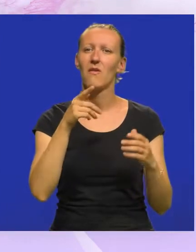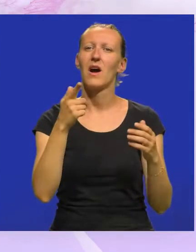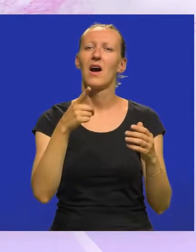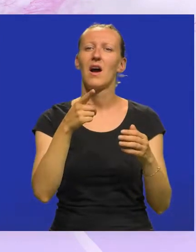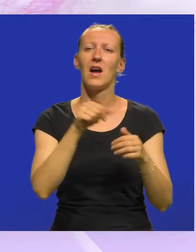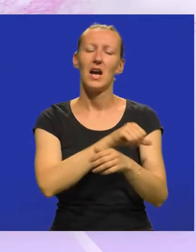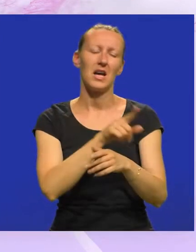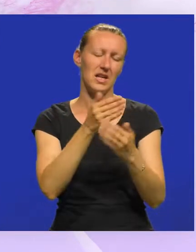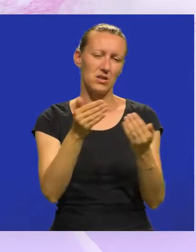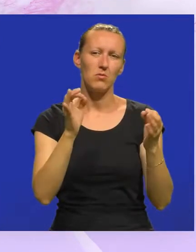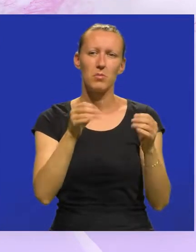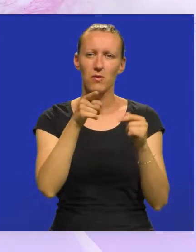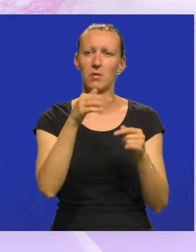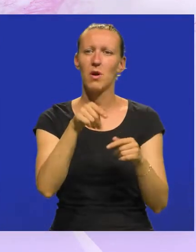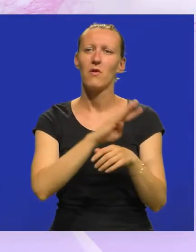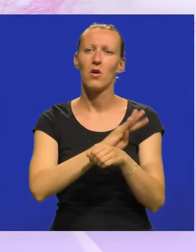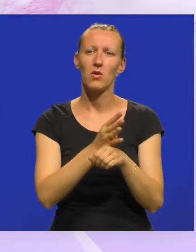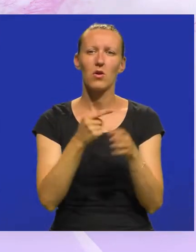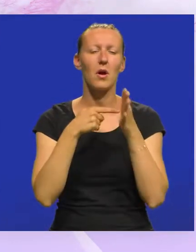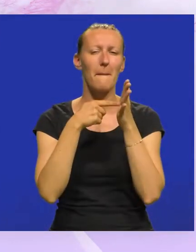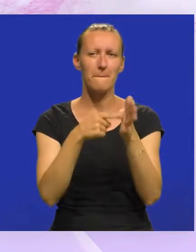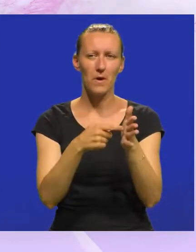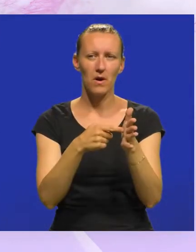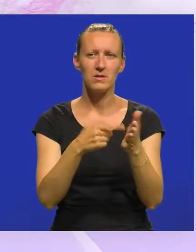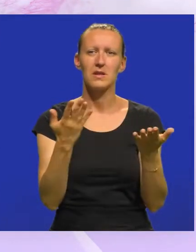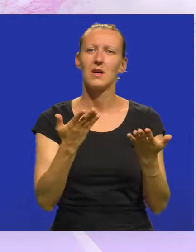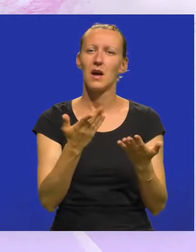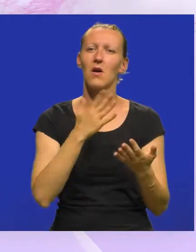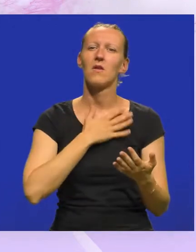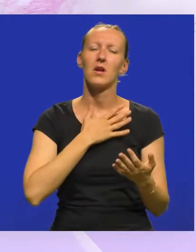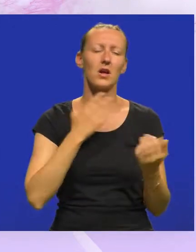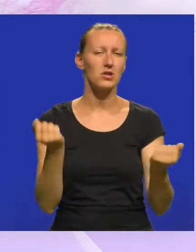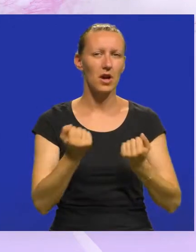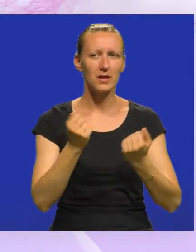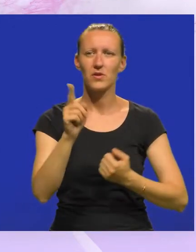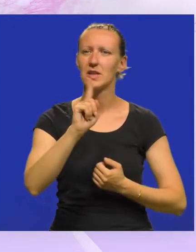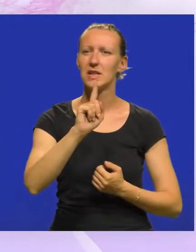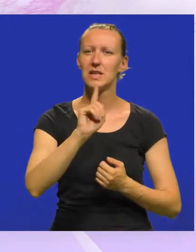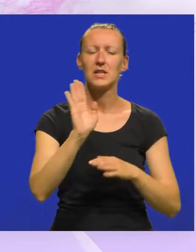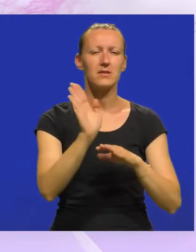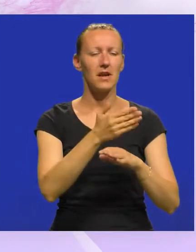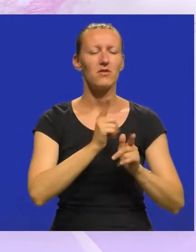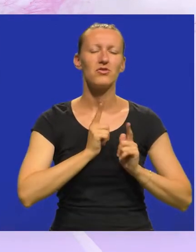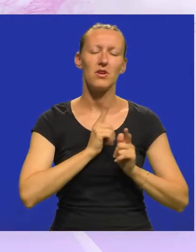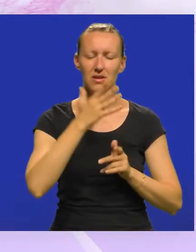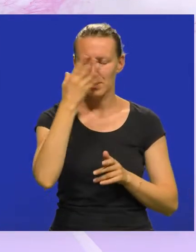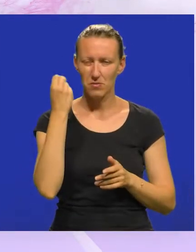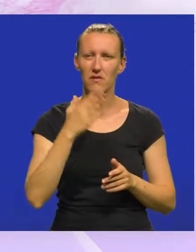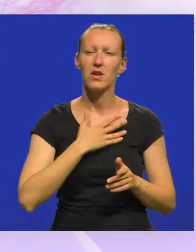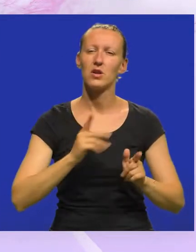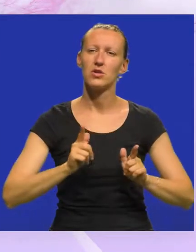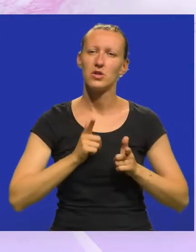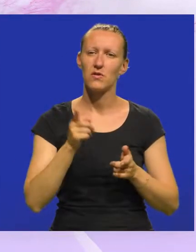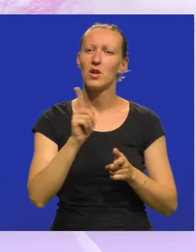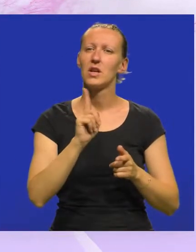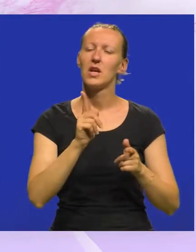upravo to, da bi ovo doba korone pokazali kako naše aktivnosti nisu stavljene na čekanje, naš